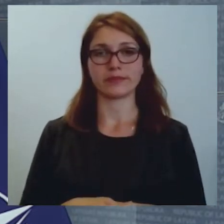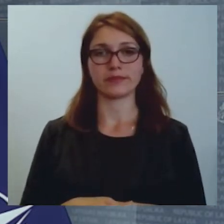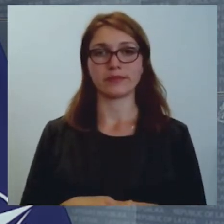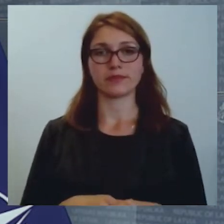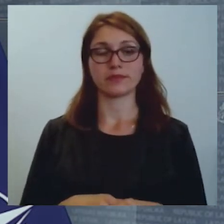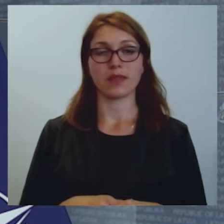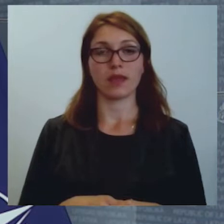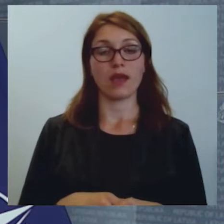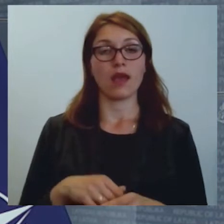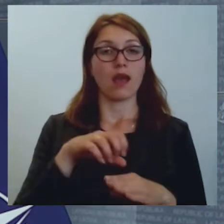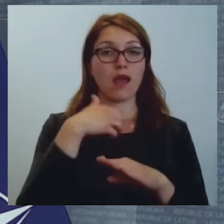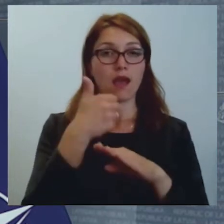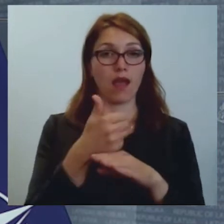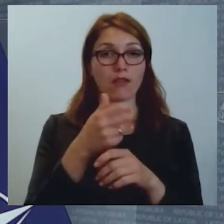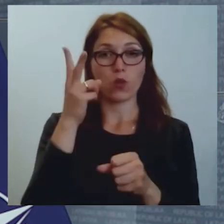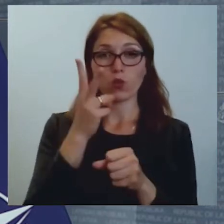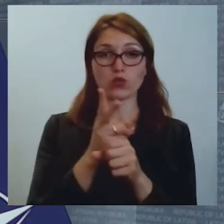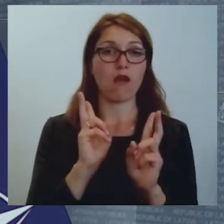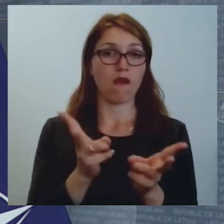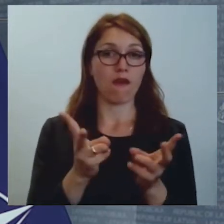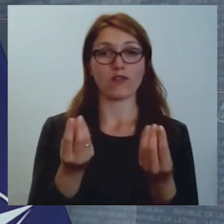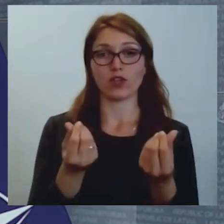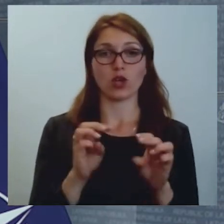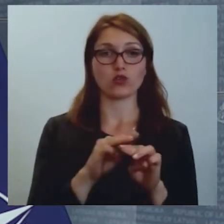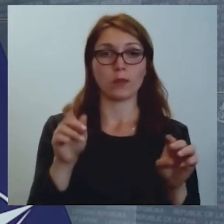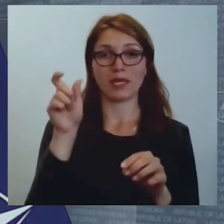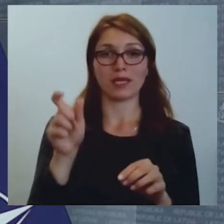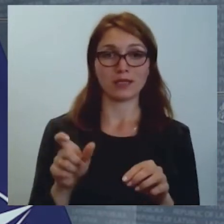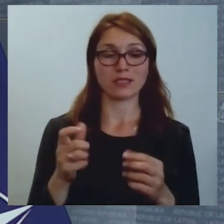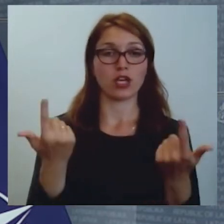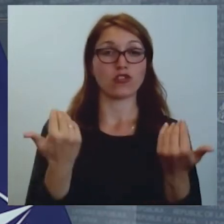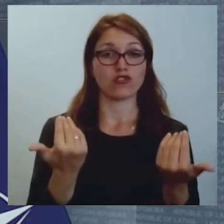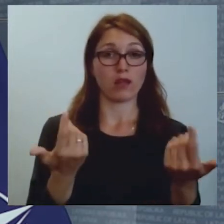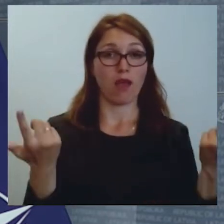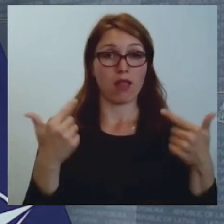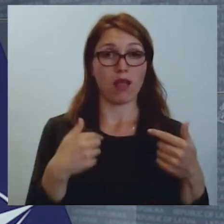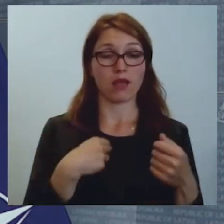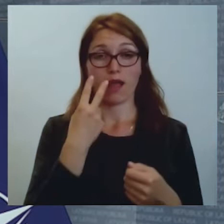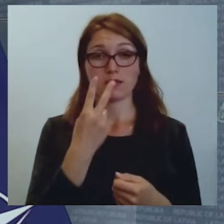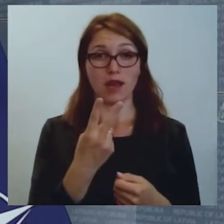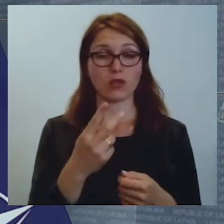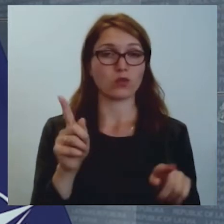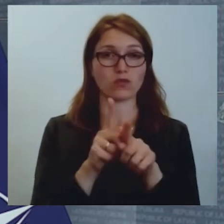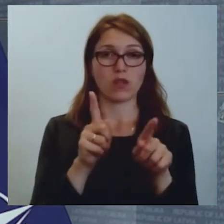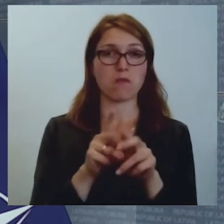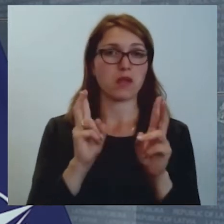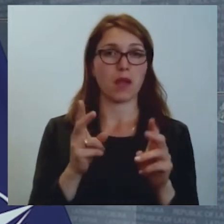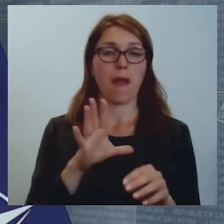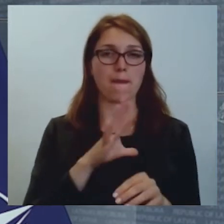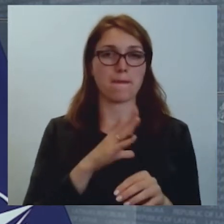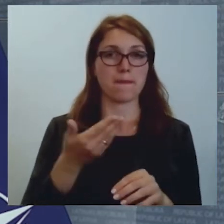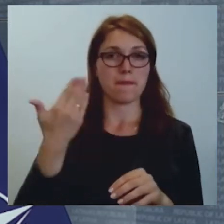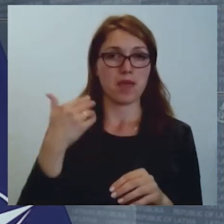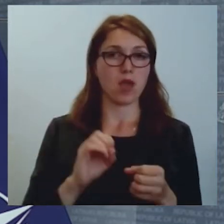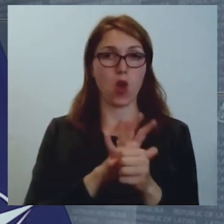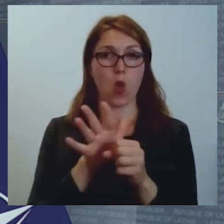Savu galveno uzdevumu, kā finanšu ministrs šajā laikā redzu tieši tādu pašu, kā tas bija Covid laikā,